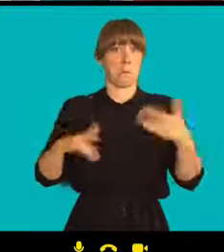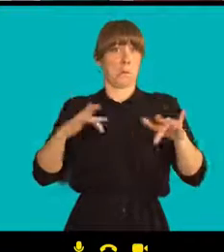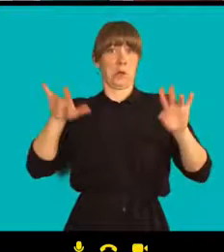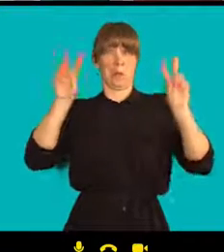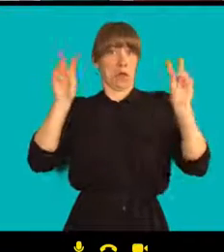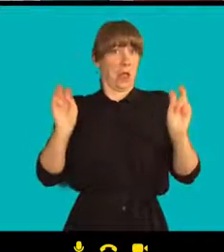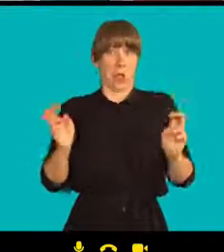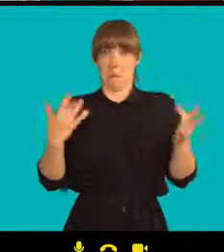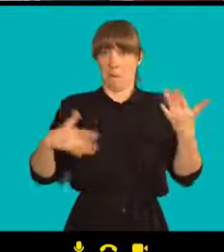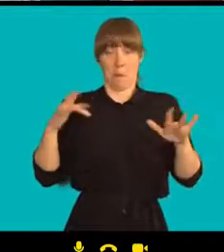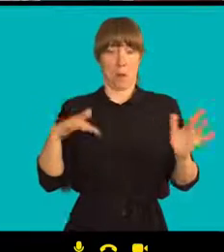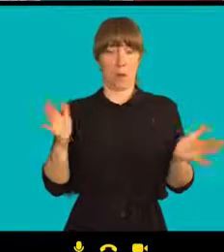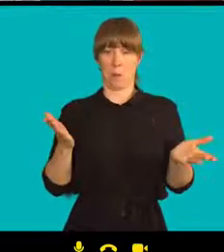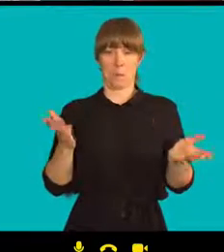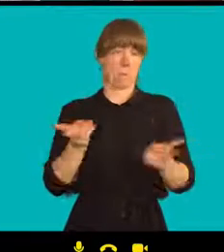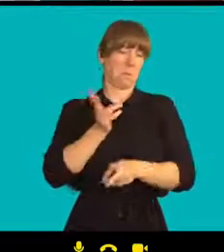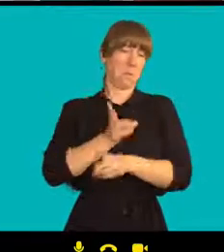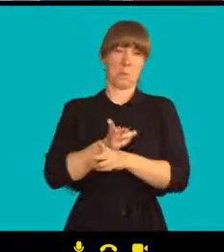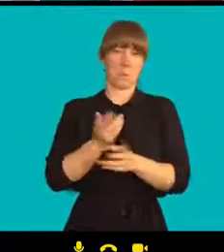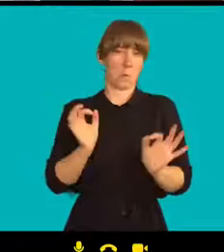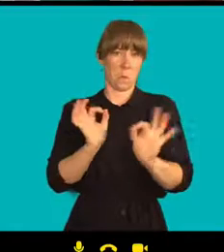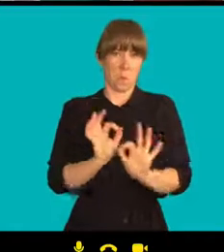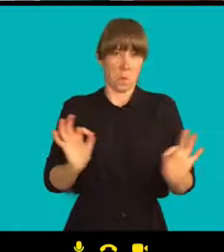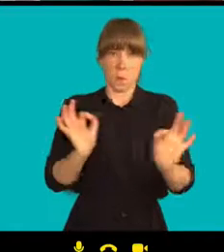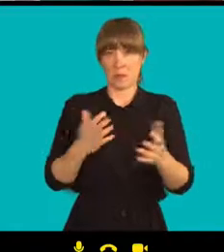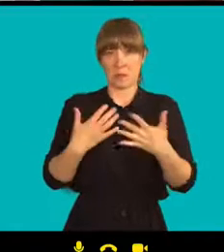který by na toto téma neměl nějakou osobní vazbu.